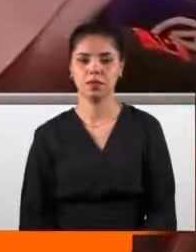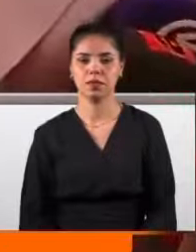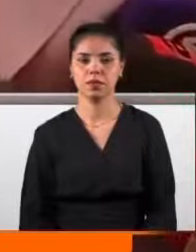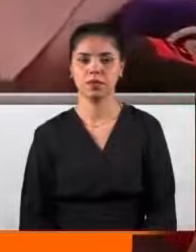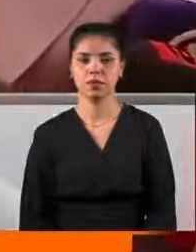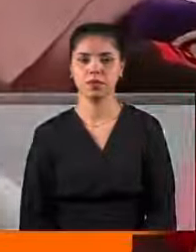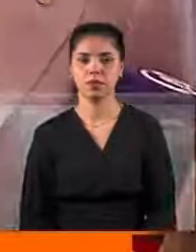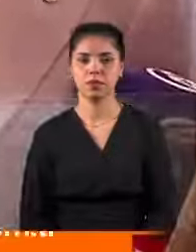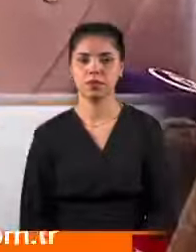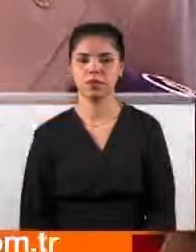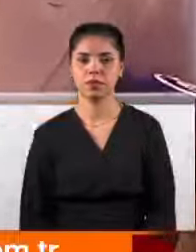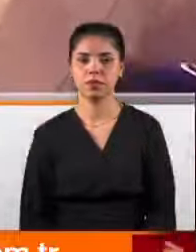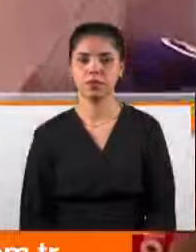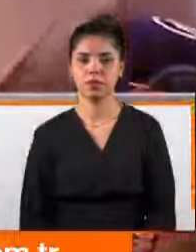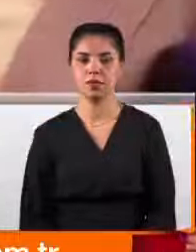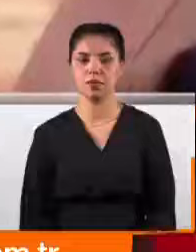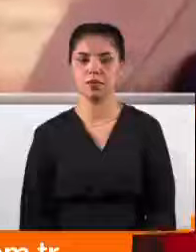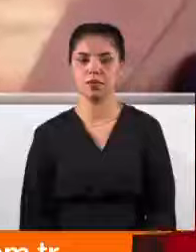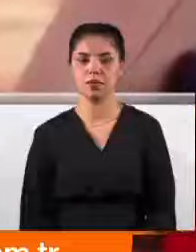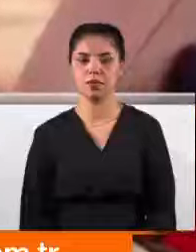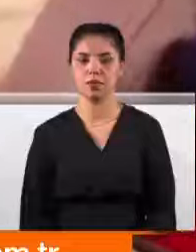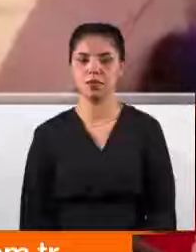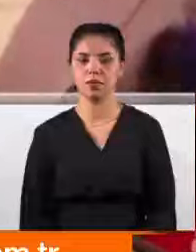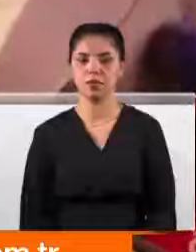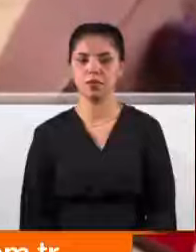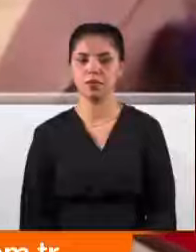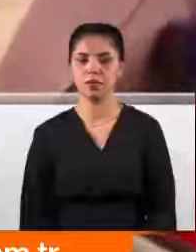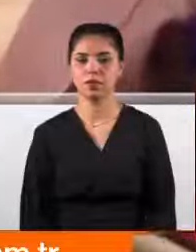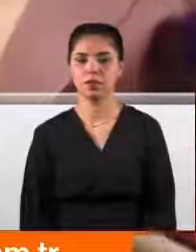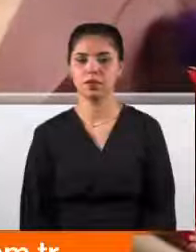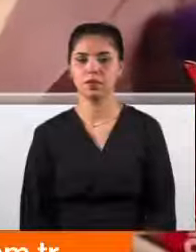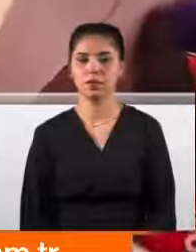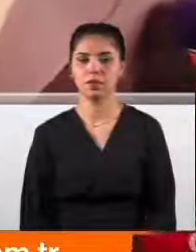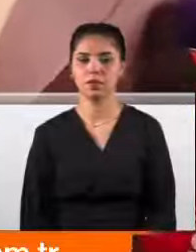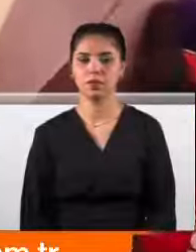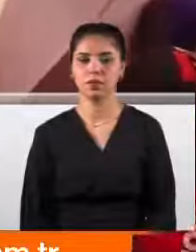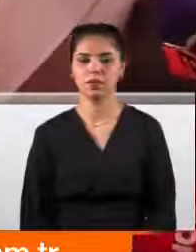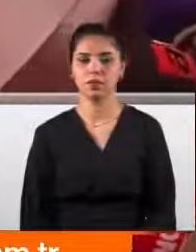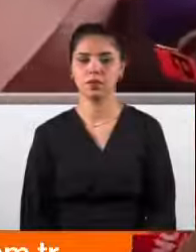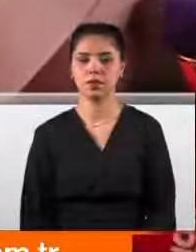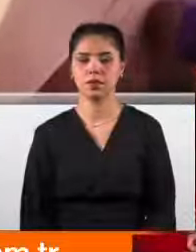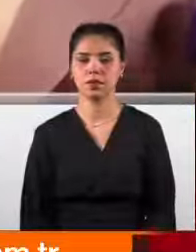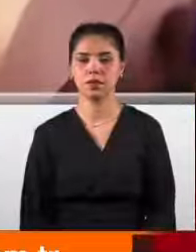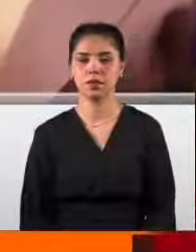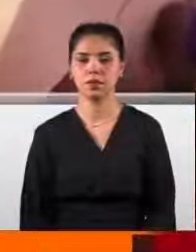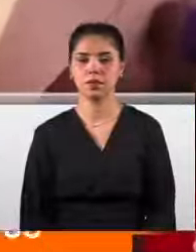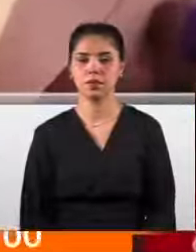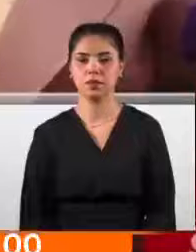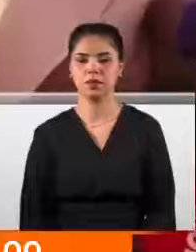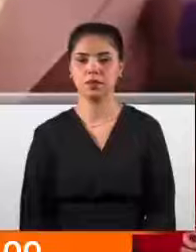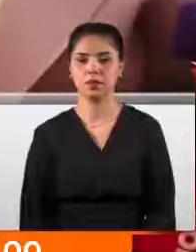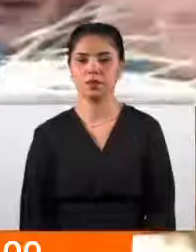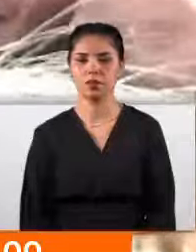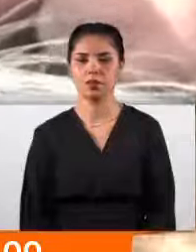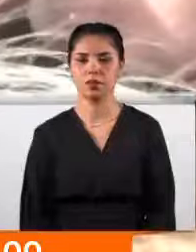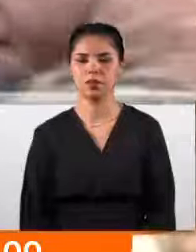üzülüyorum. Ben de ölüm. Ben İYİ Partili'yim. İstanbul'da İmamoğlu'na oy vereceğim. Ya bu hırsızlıktır,